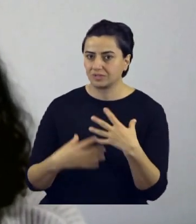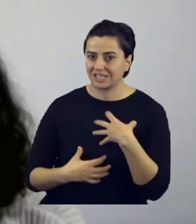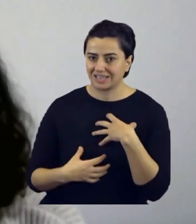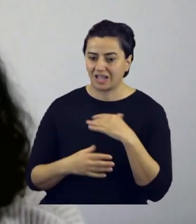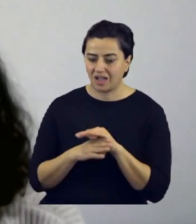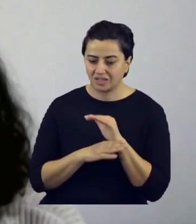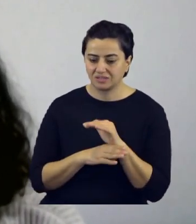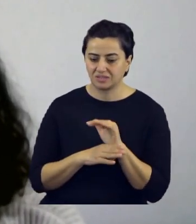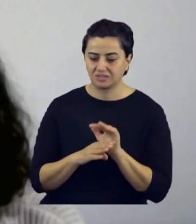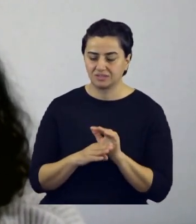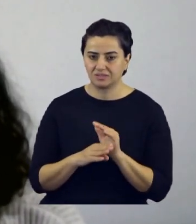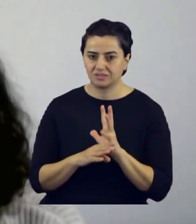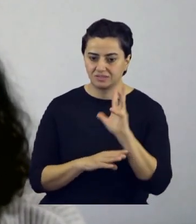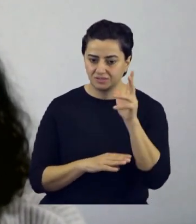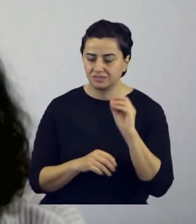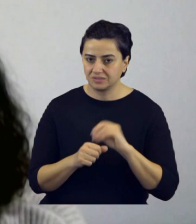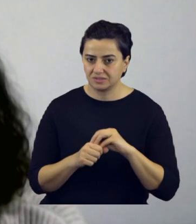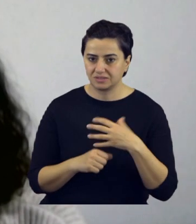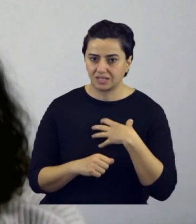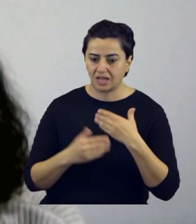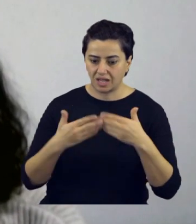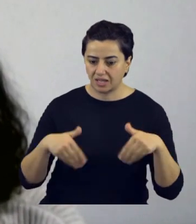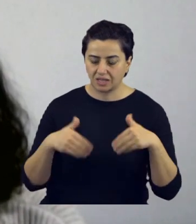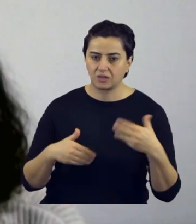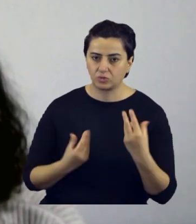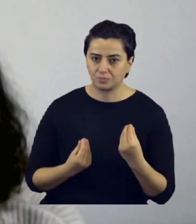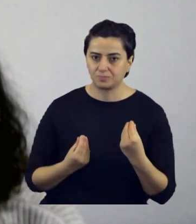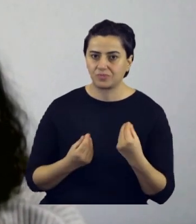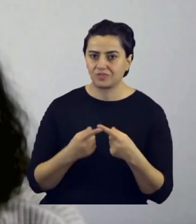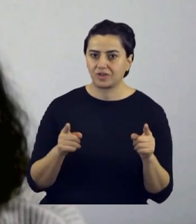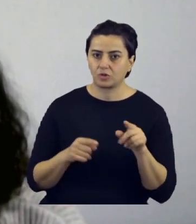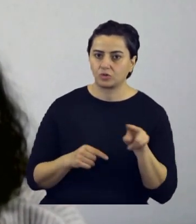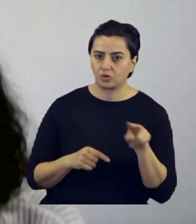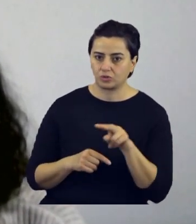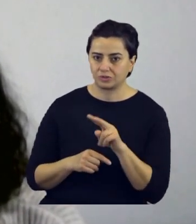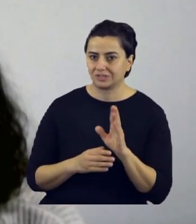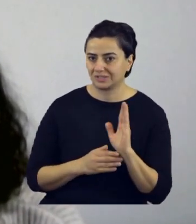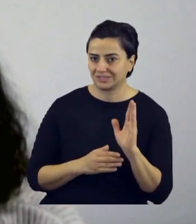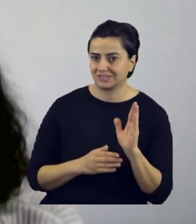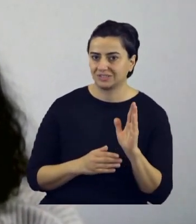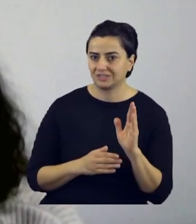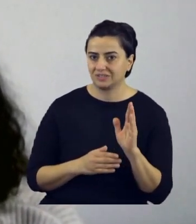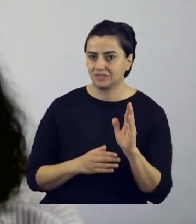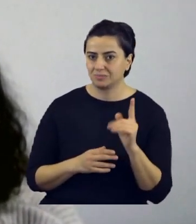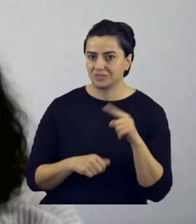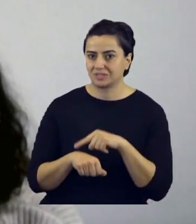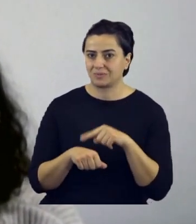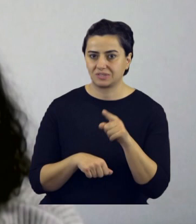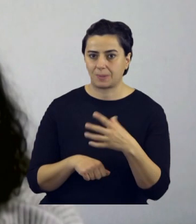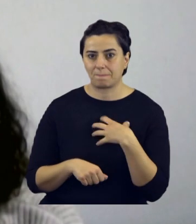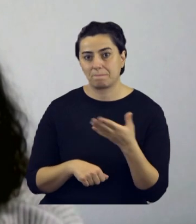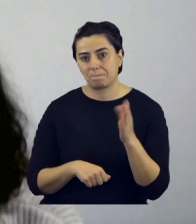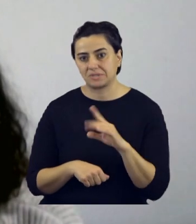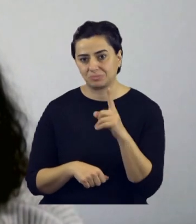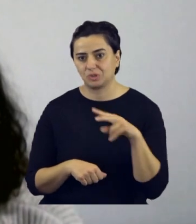belki kendi hayatında, kariyerinde kendisi için büyük engel görüp çok başka yollarda ilerleyeceği bir süreçte